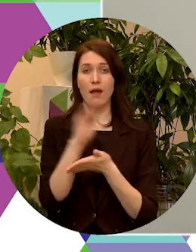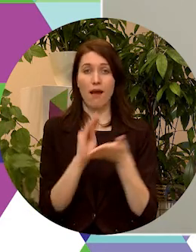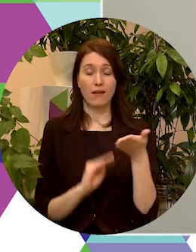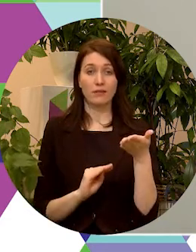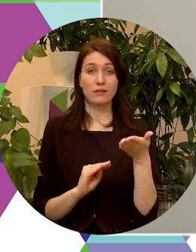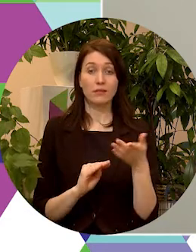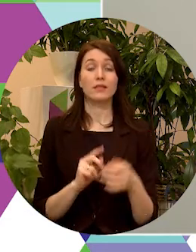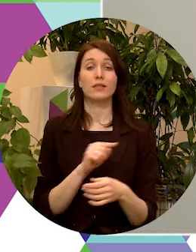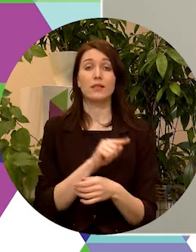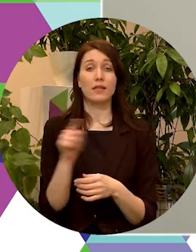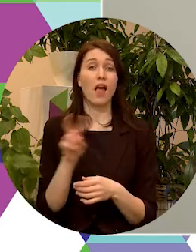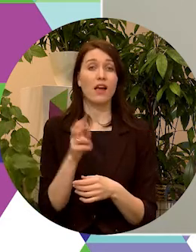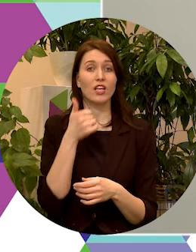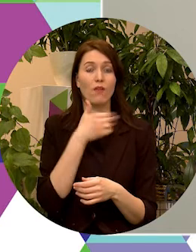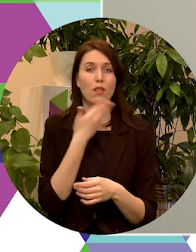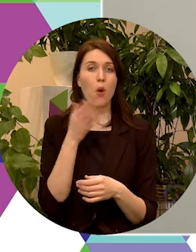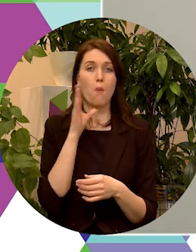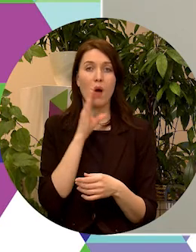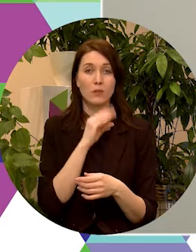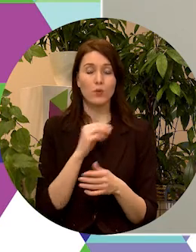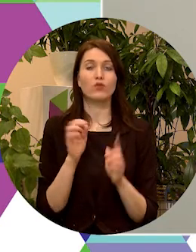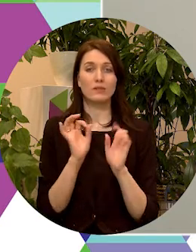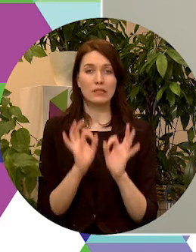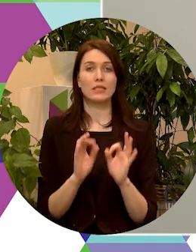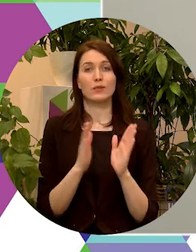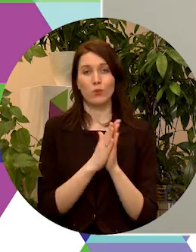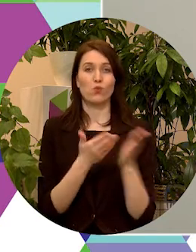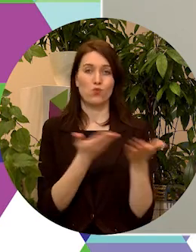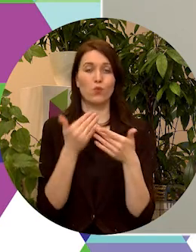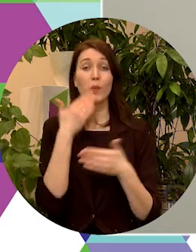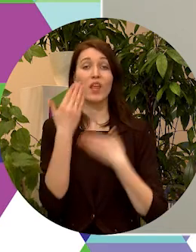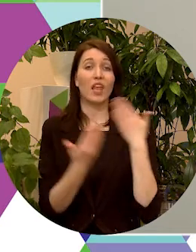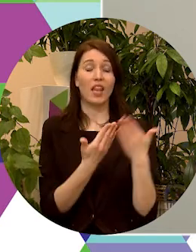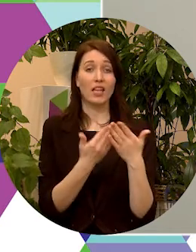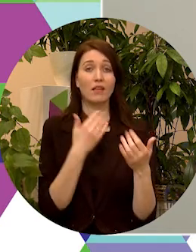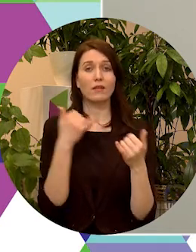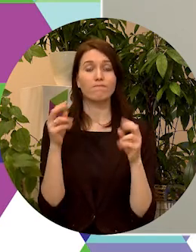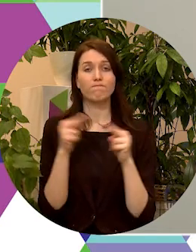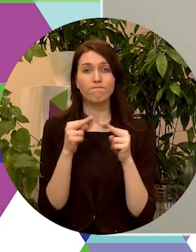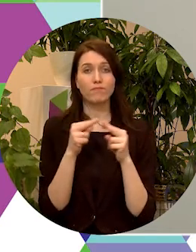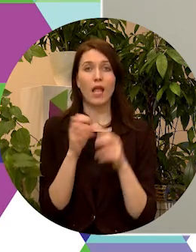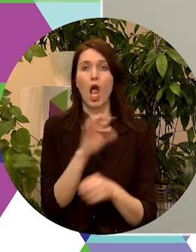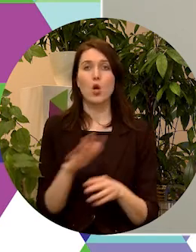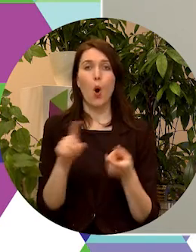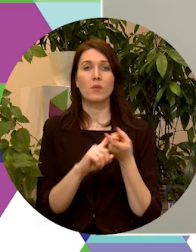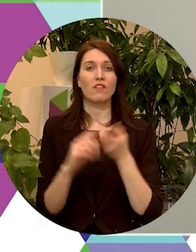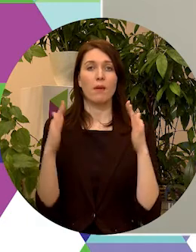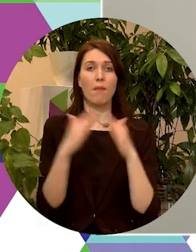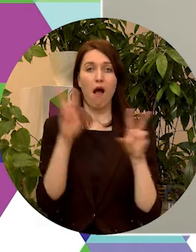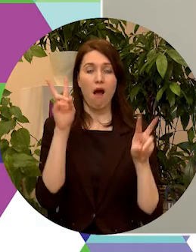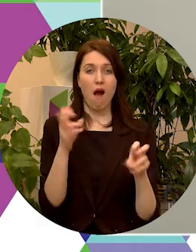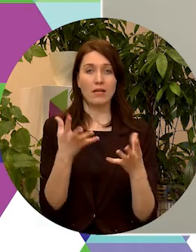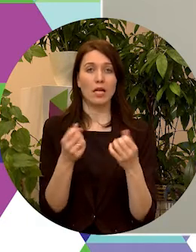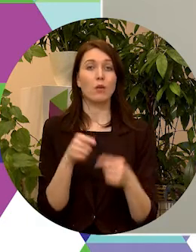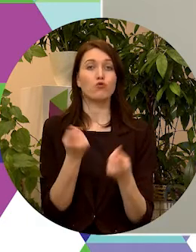un tiem, kas to vēl nav paspējuši, noteikti aicinu pieteikties, sazināties ar Eiropas Savienības māju un saņemt šo ziņu